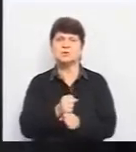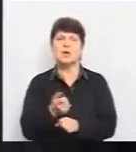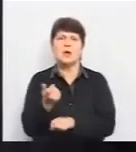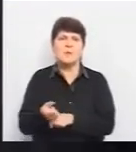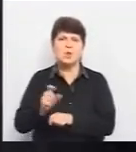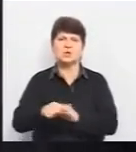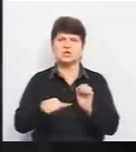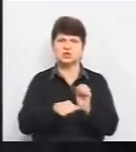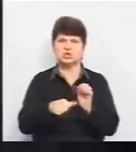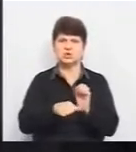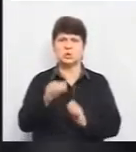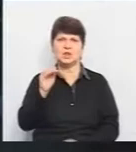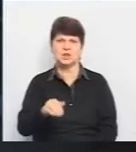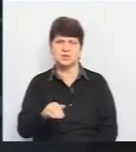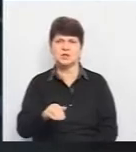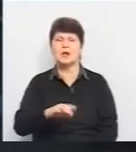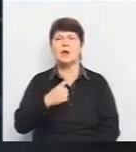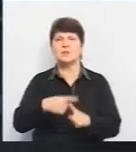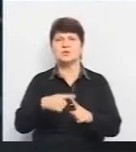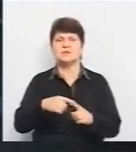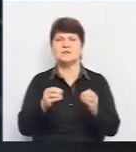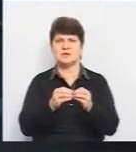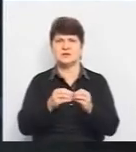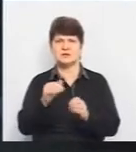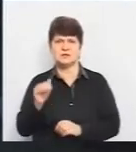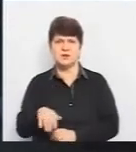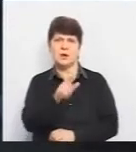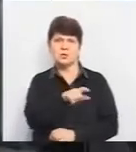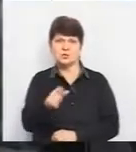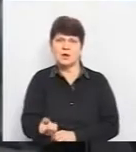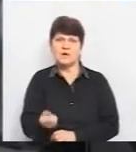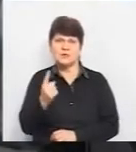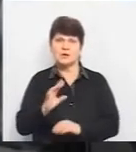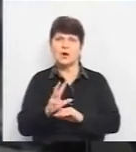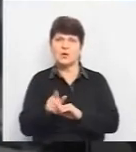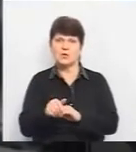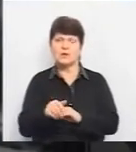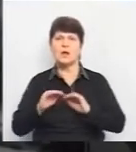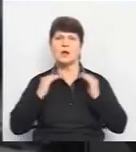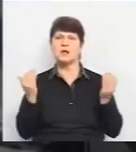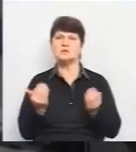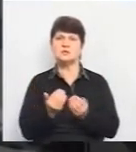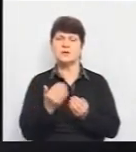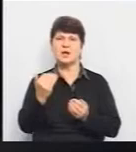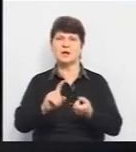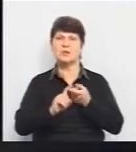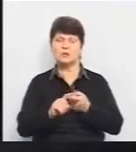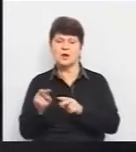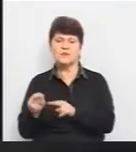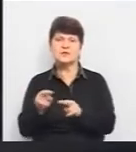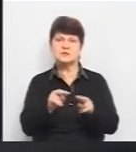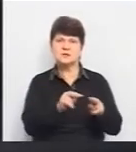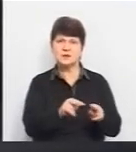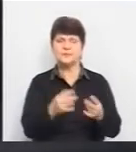тестів, позитивних результатів – 10 тисяч. Людей, у яких виявили коронавірус, ізолювали, їхні контакти відстежували.